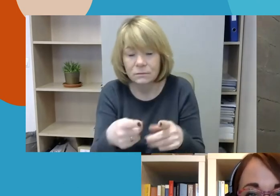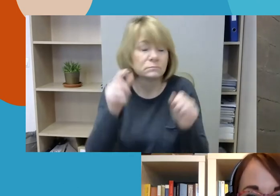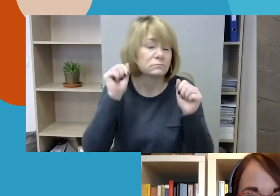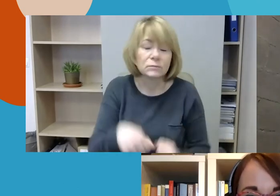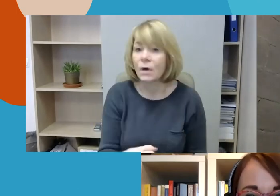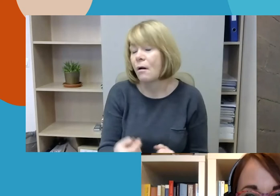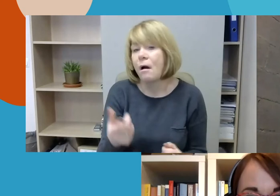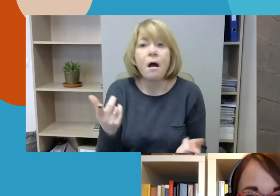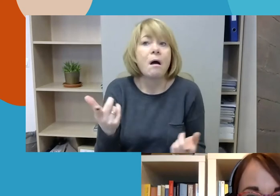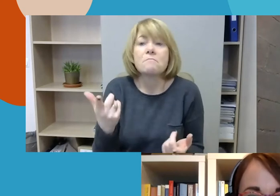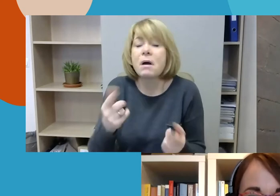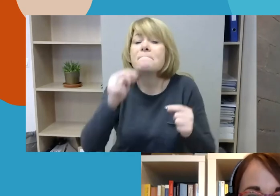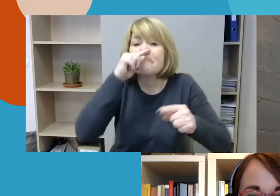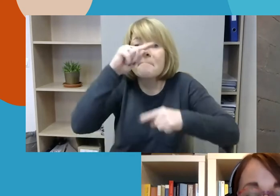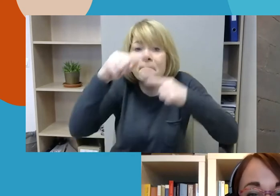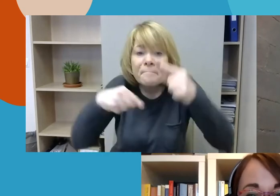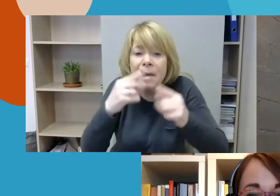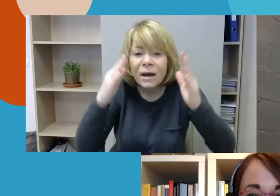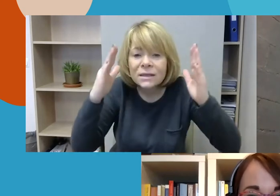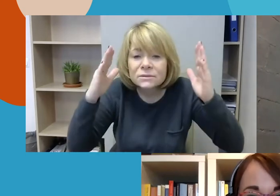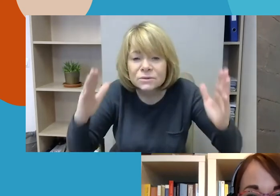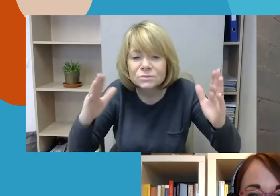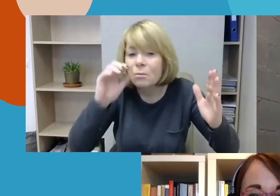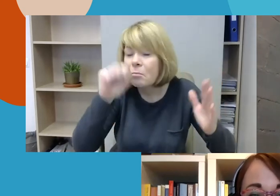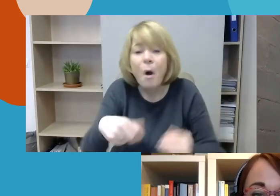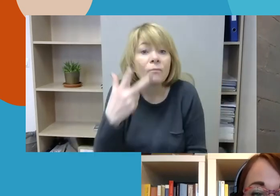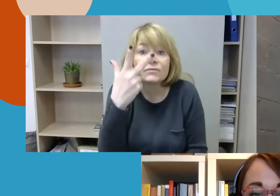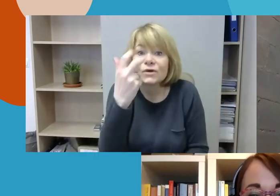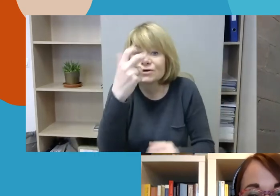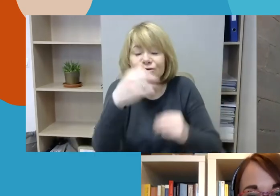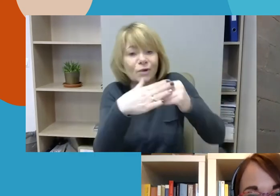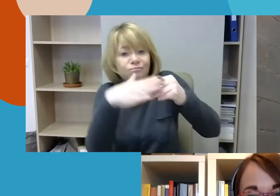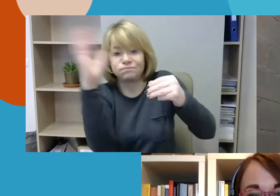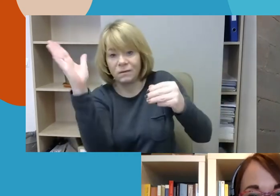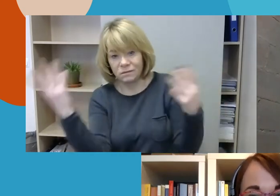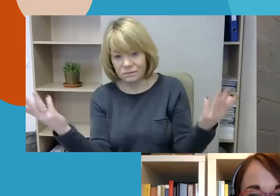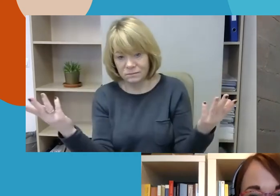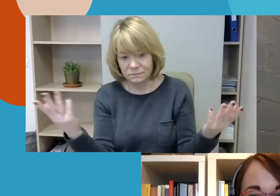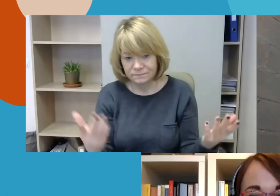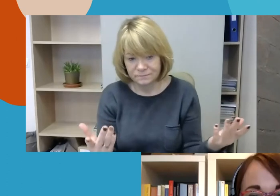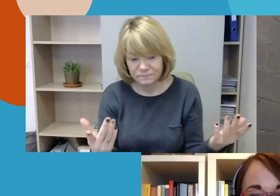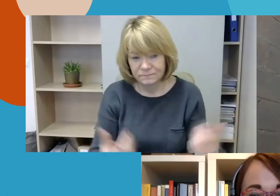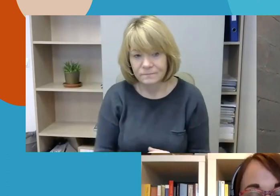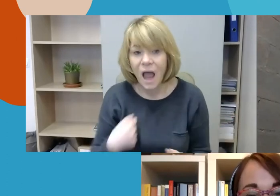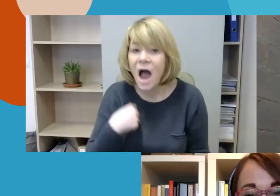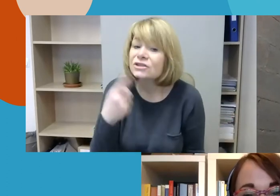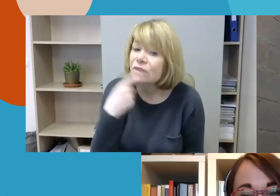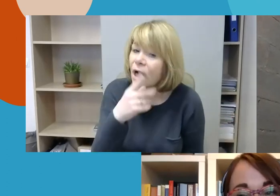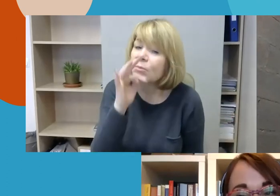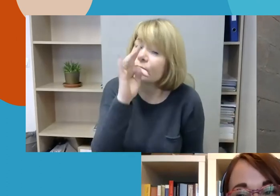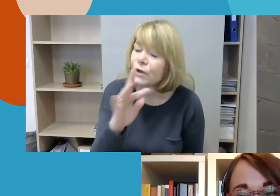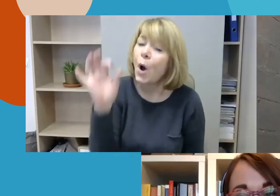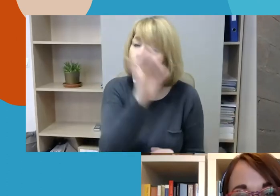pranešimų per metus, ar ne, apie neapikantos nusikaltimus, aš nekalbu tik apie neapikantos kalbą. Tai,